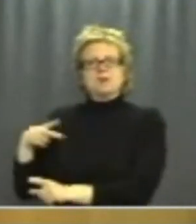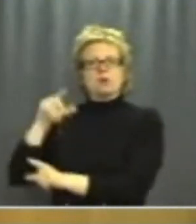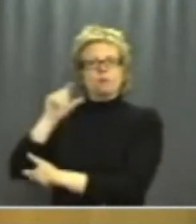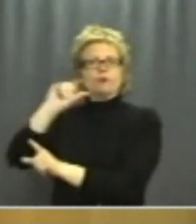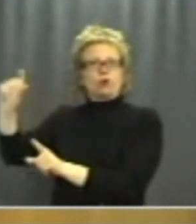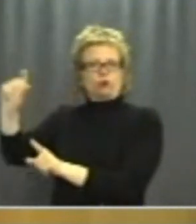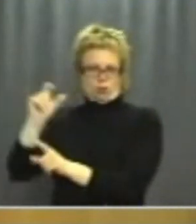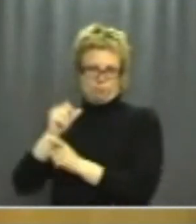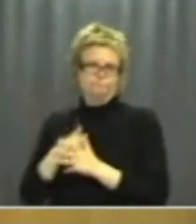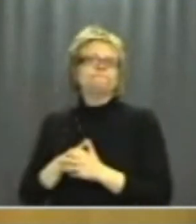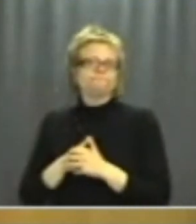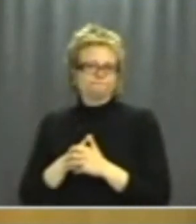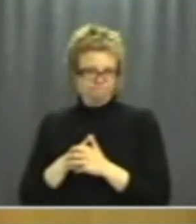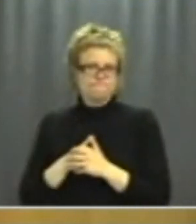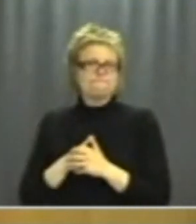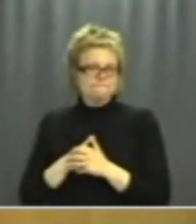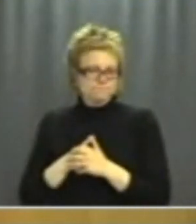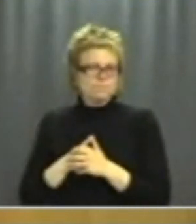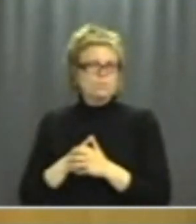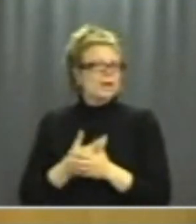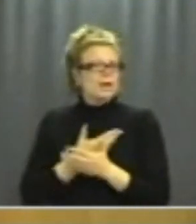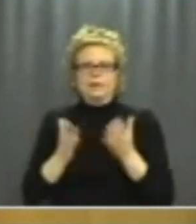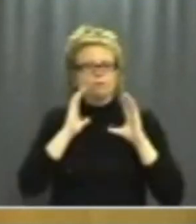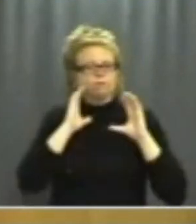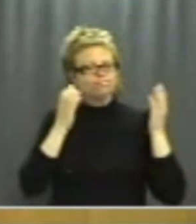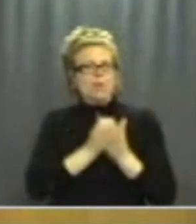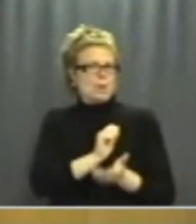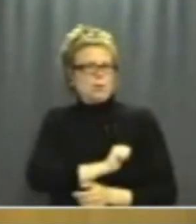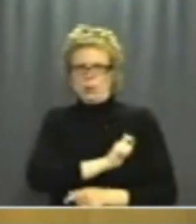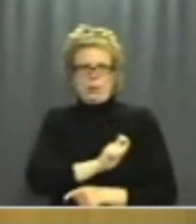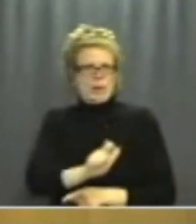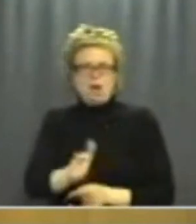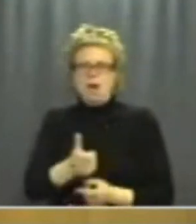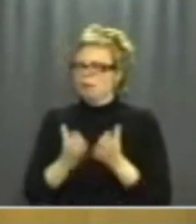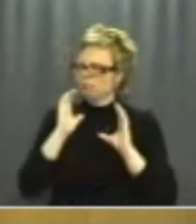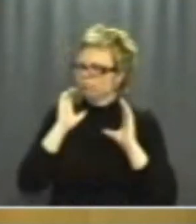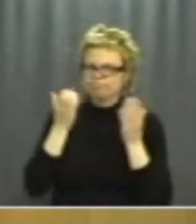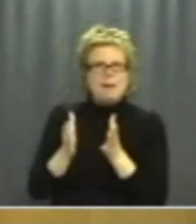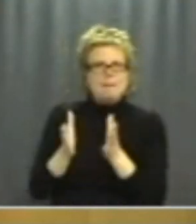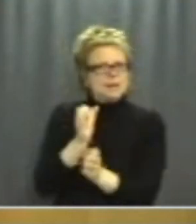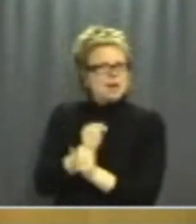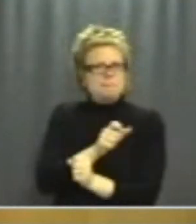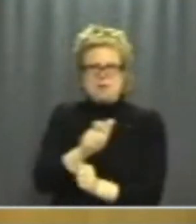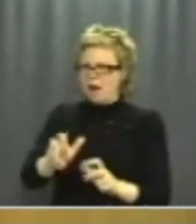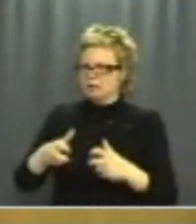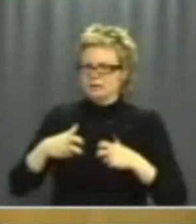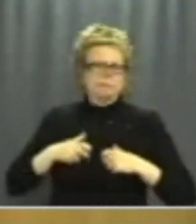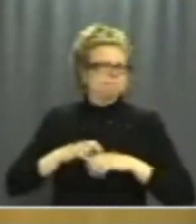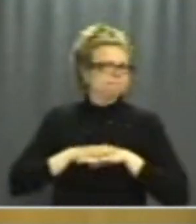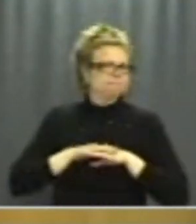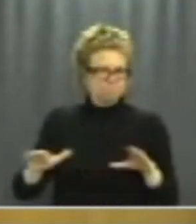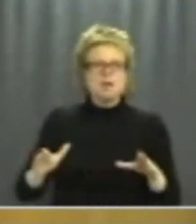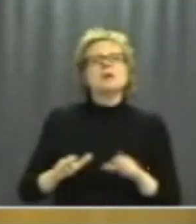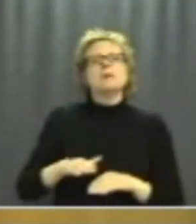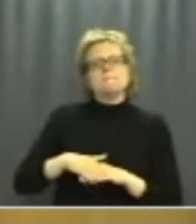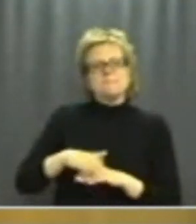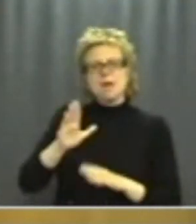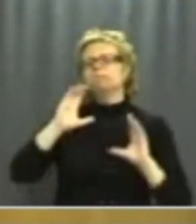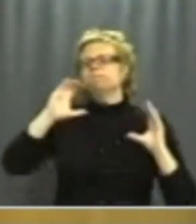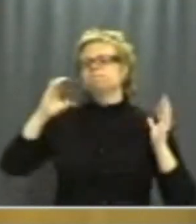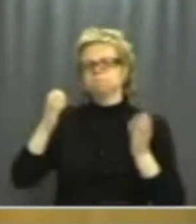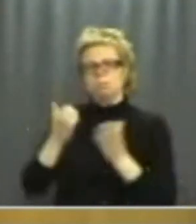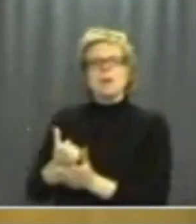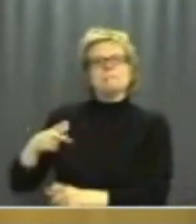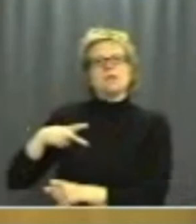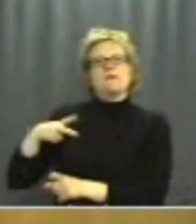företagen. Det är inte omtanken om brukaren. Det är inte omtanke om medarbetaren. Det är mer värnandet om de